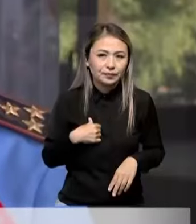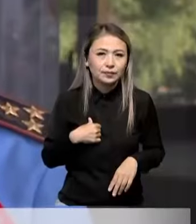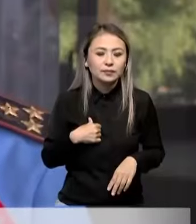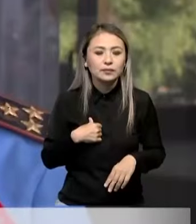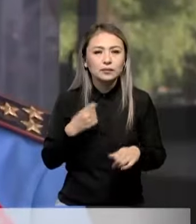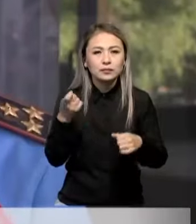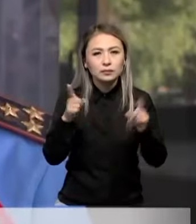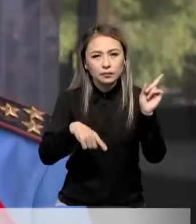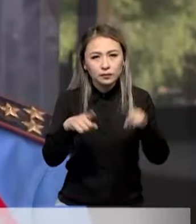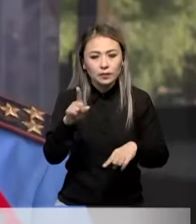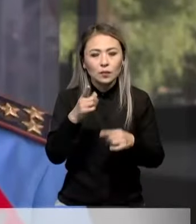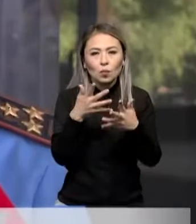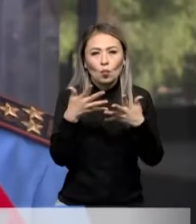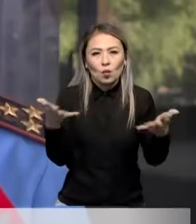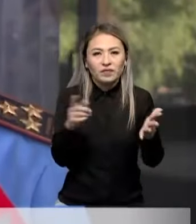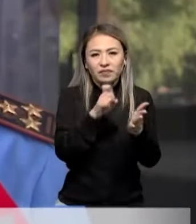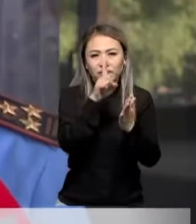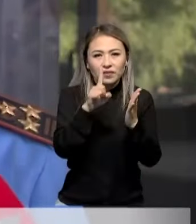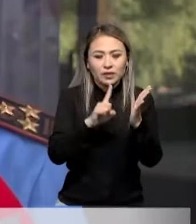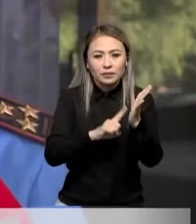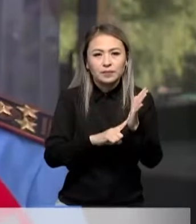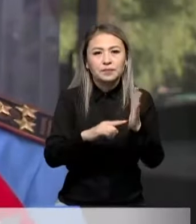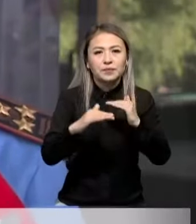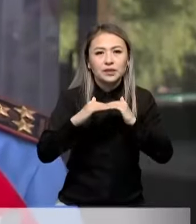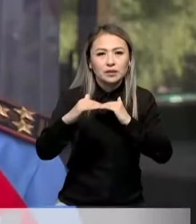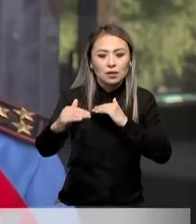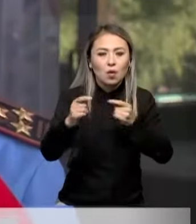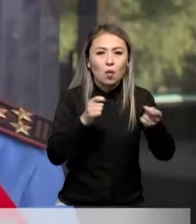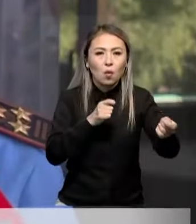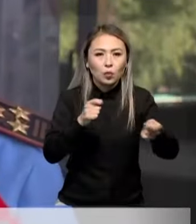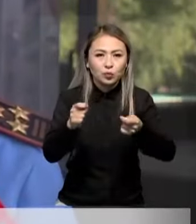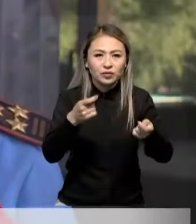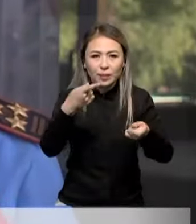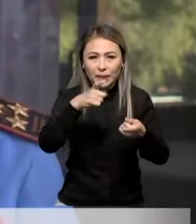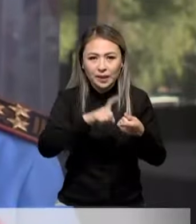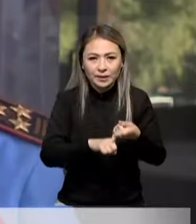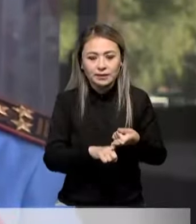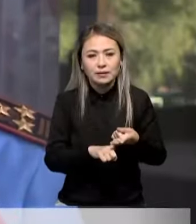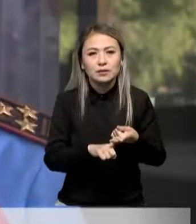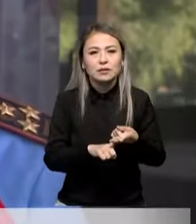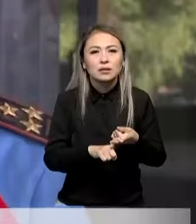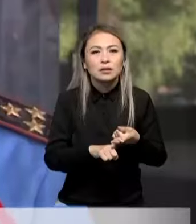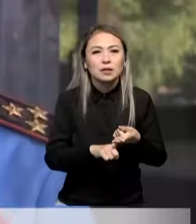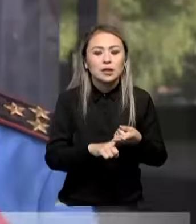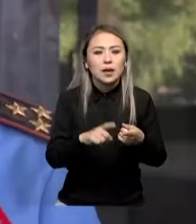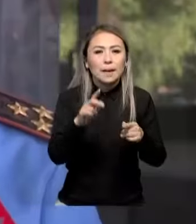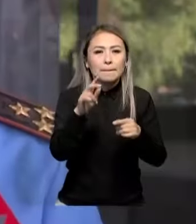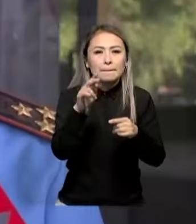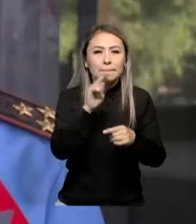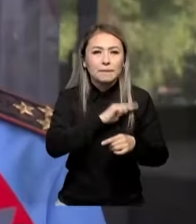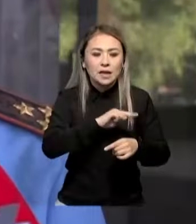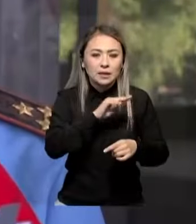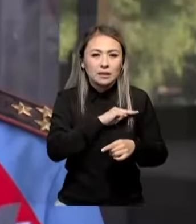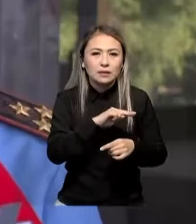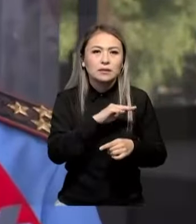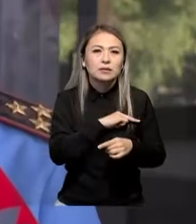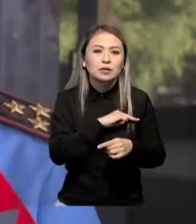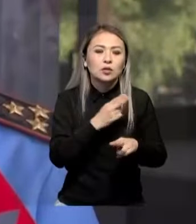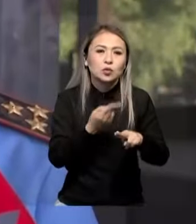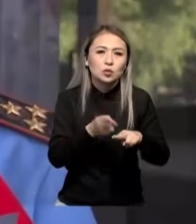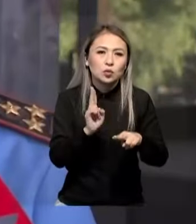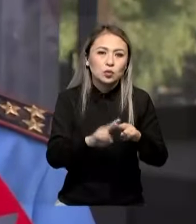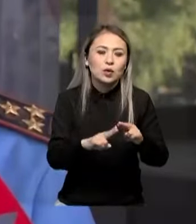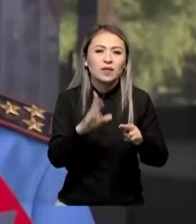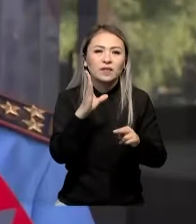Кеғір кезде көмінесе сұрақтарынау жергілікі әкімшіліктерге байланысты, палетісі қызметінен байланысты, сол